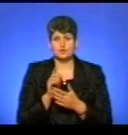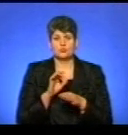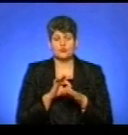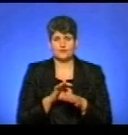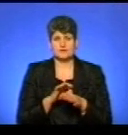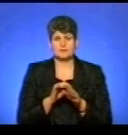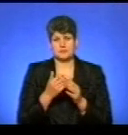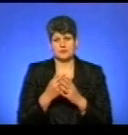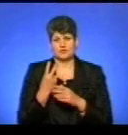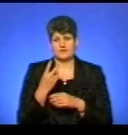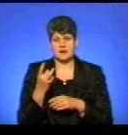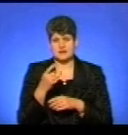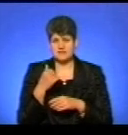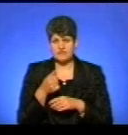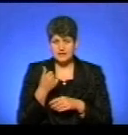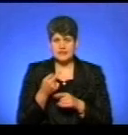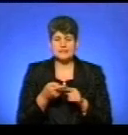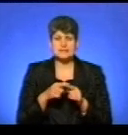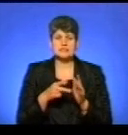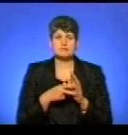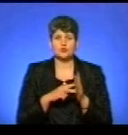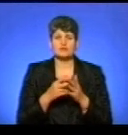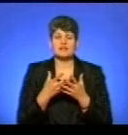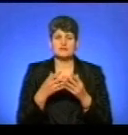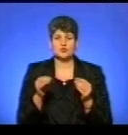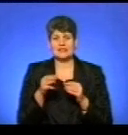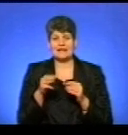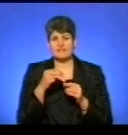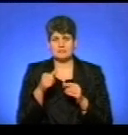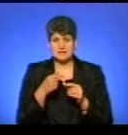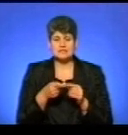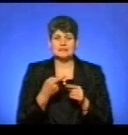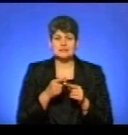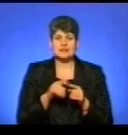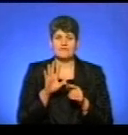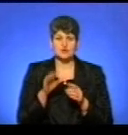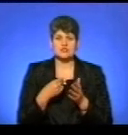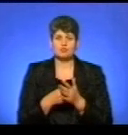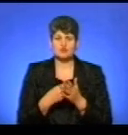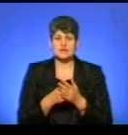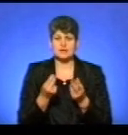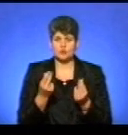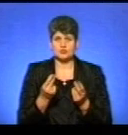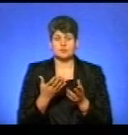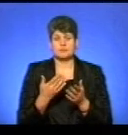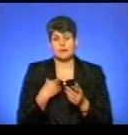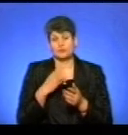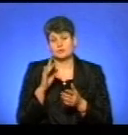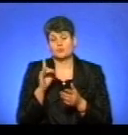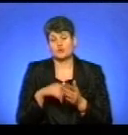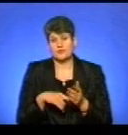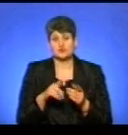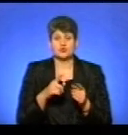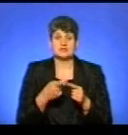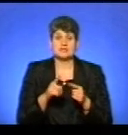мінімум два рази в рік, це заплановано весною, десь травень місяць, це йде все за бюджетні пошти, ми не сподіваємося, що таким чином ми